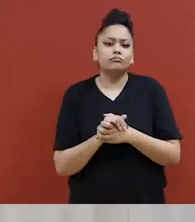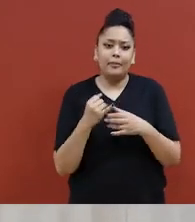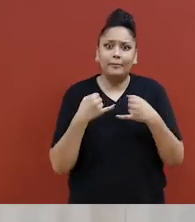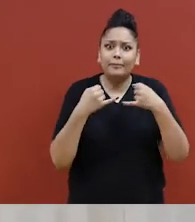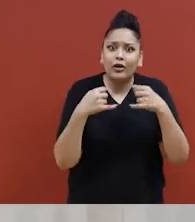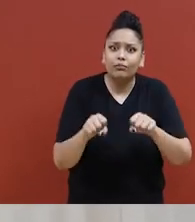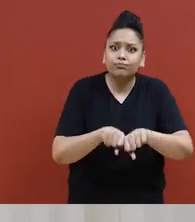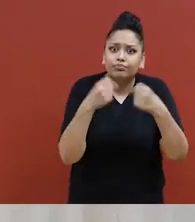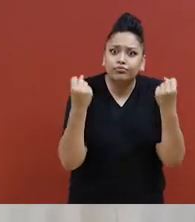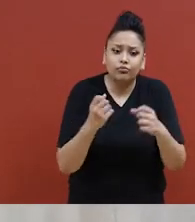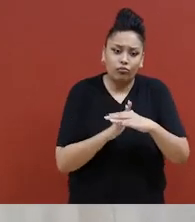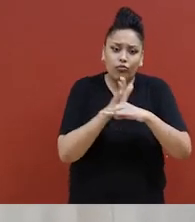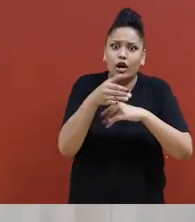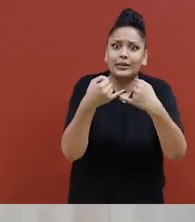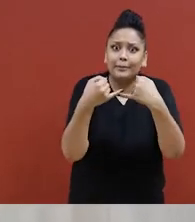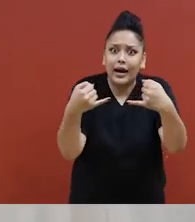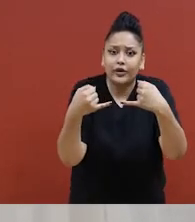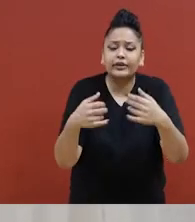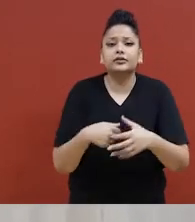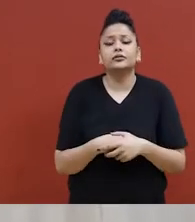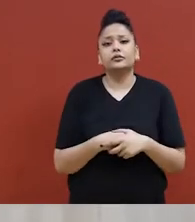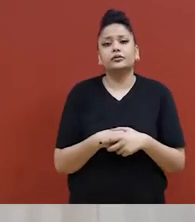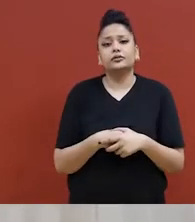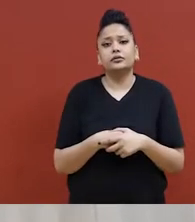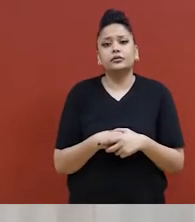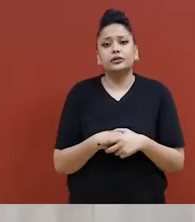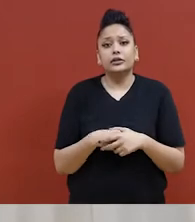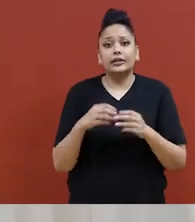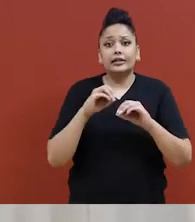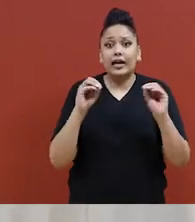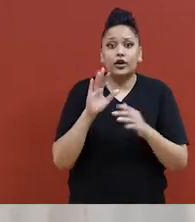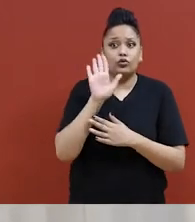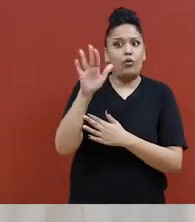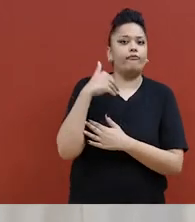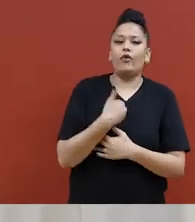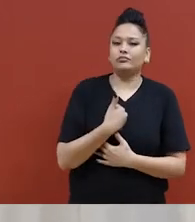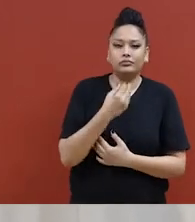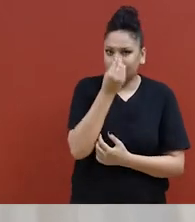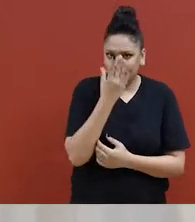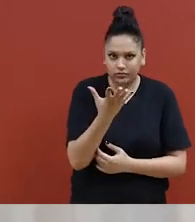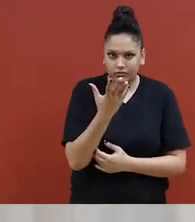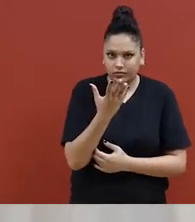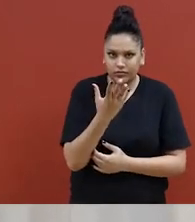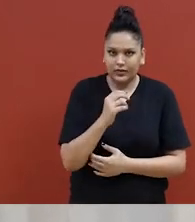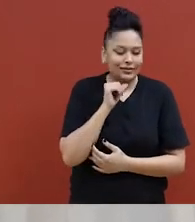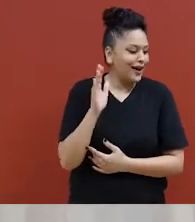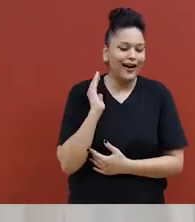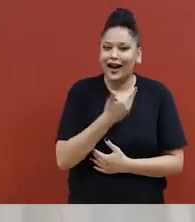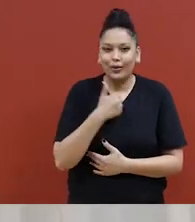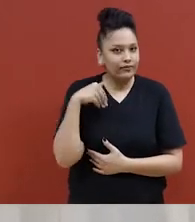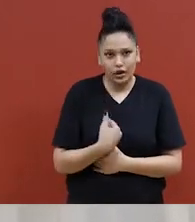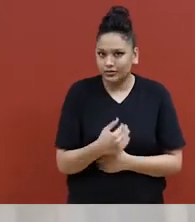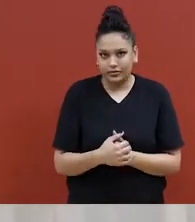nous, ce qu'il faut bien comprendre, c'est leur faute, pas la nôtre.